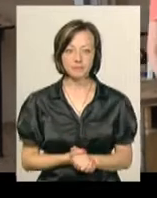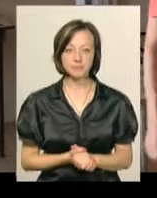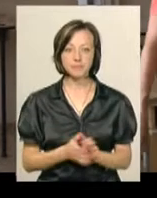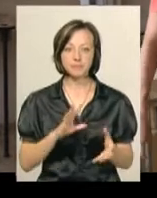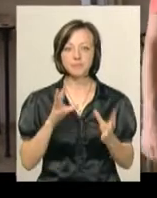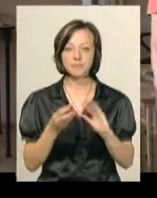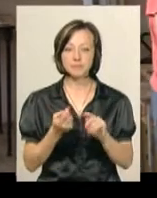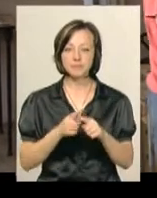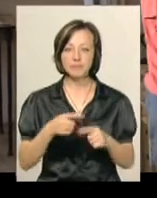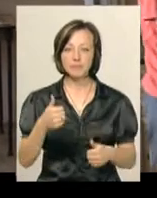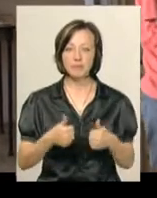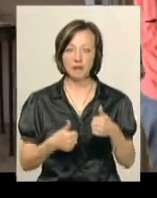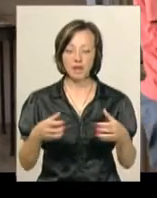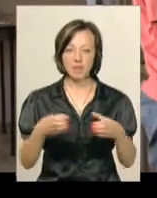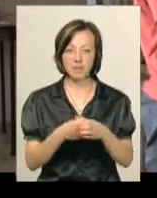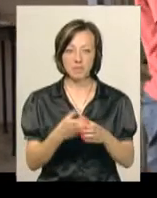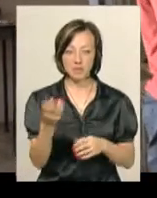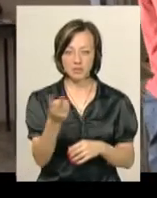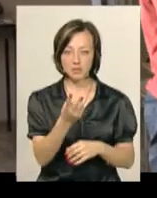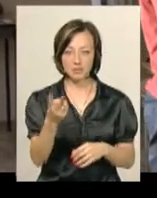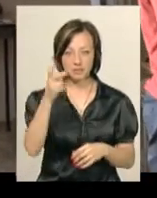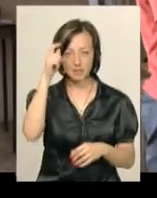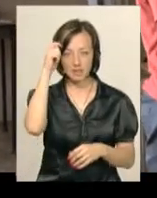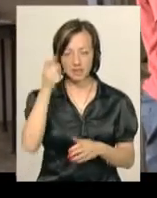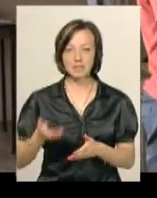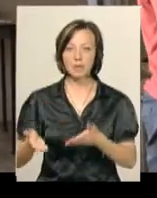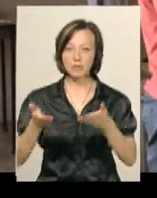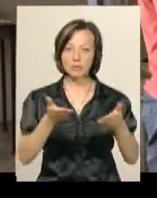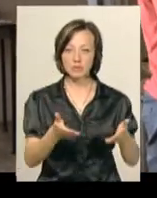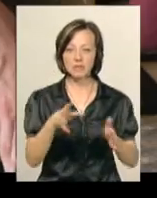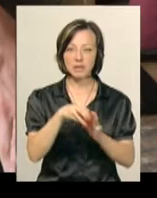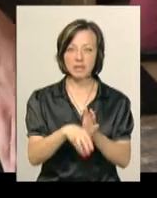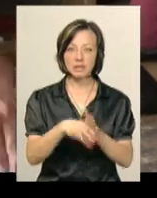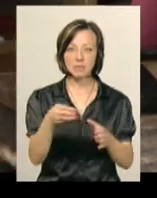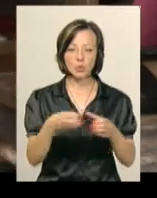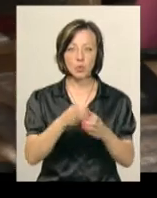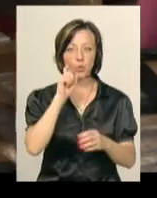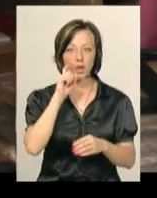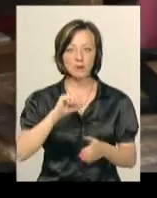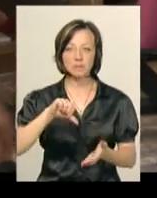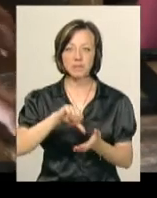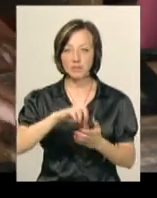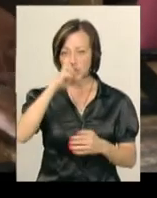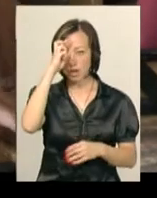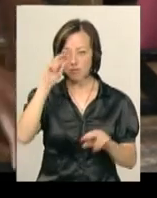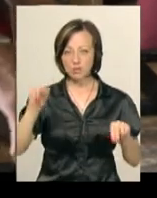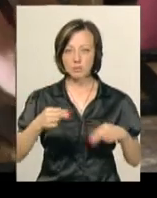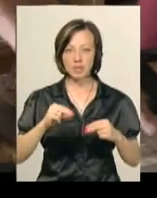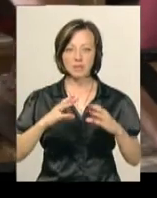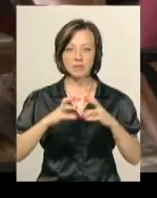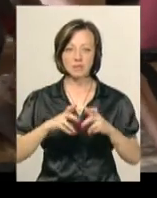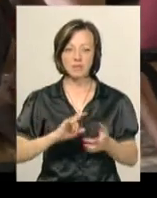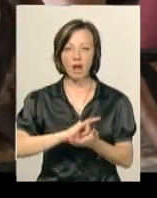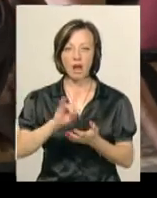За результатами цих змагань екіпаж Андрія Моровіцького та Володимира Гереша запросили до складу збірної України. Вони представлятимуть державу на